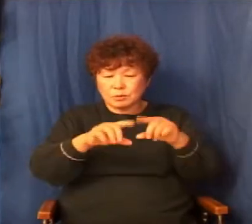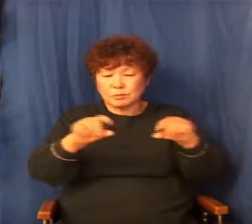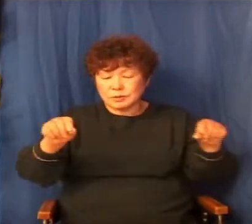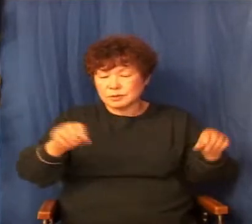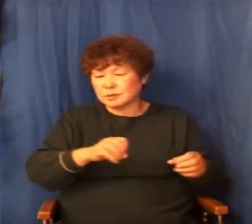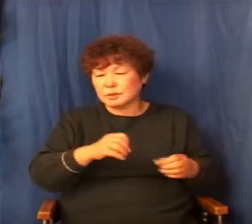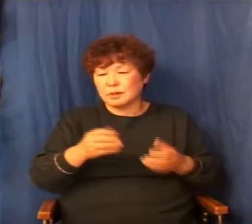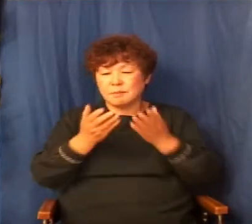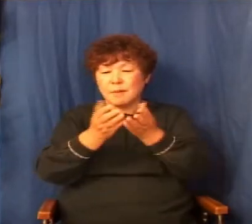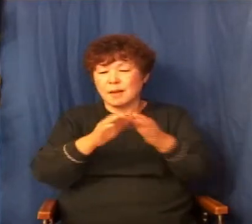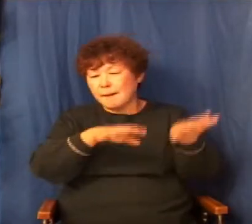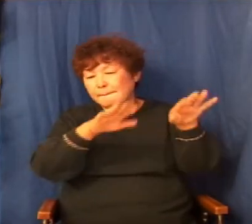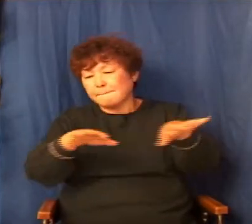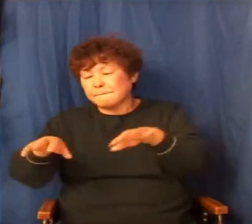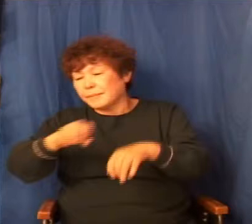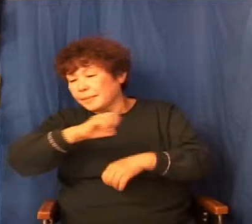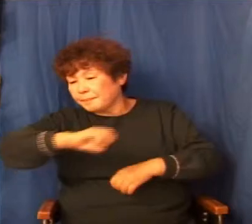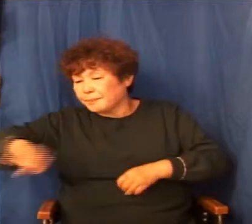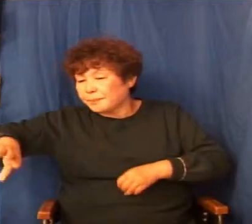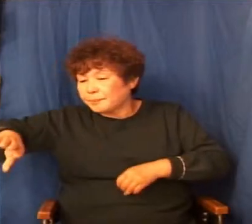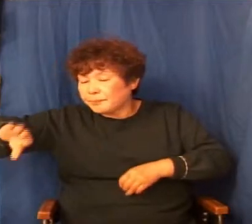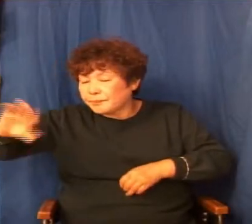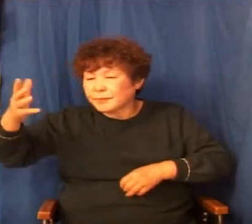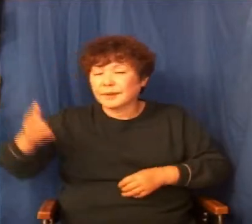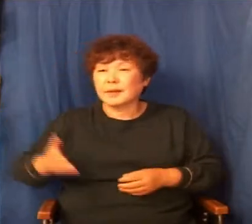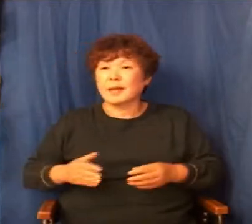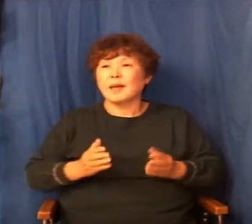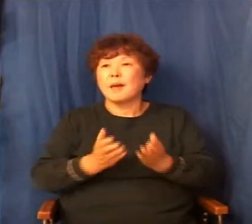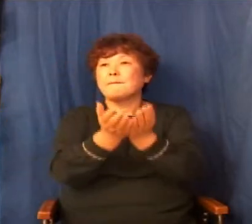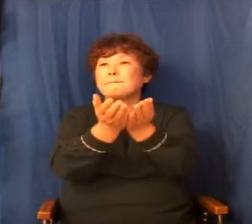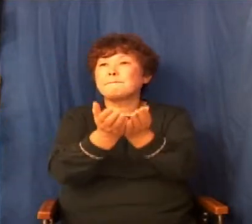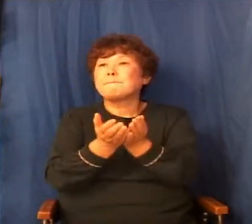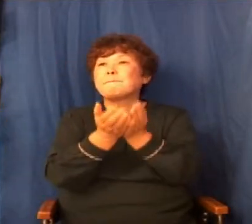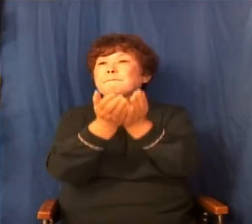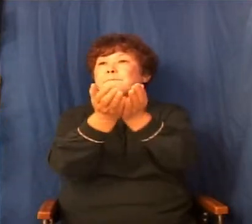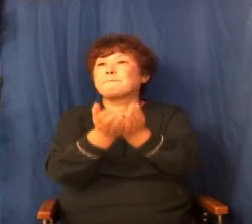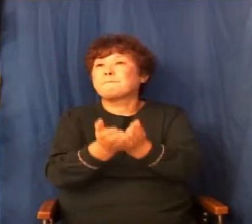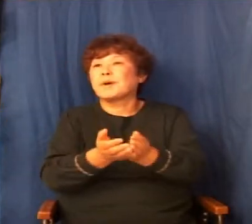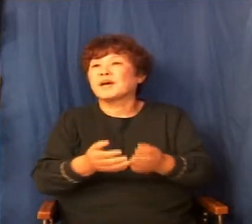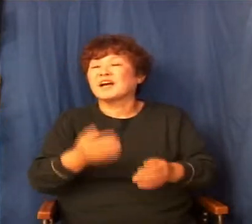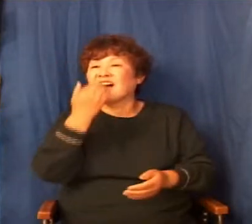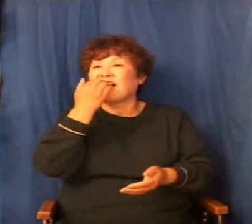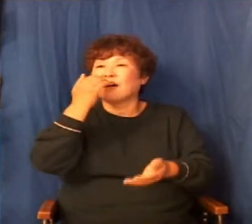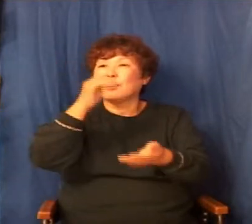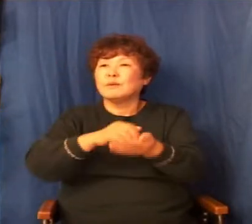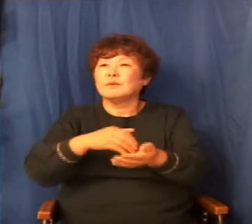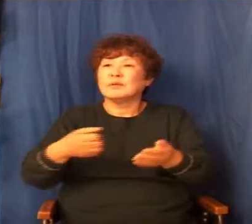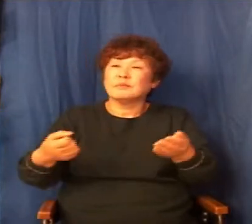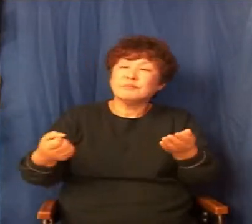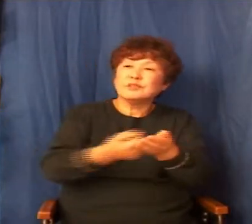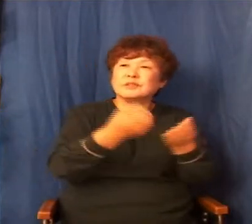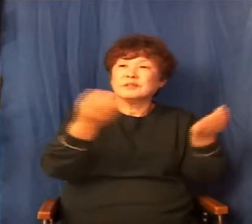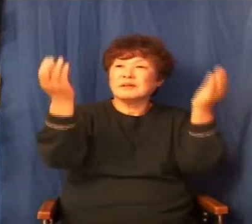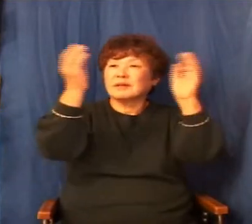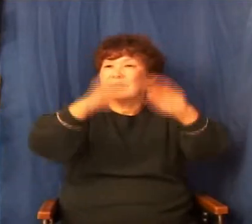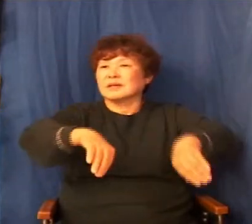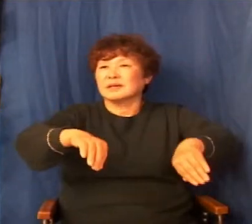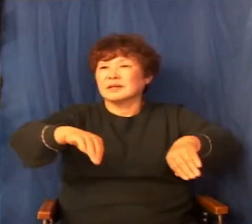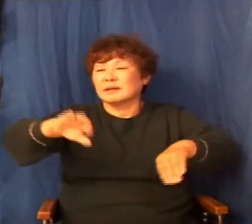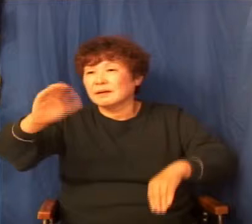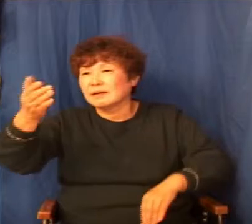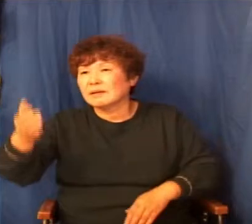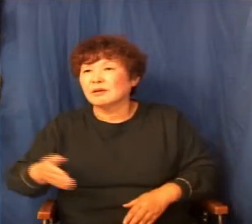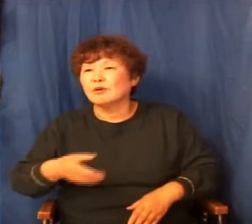그런데 이게 배가 깨져가는 거예요 자꾸 바위 같은데 부딪혀가지고 깨져가요 그러니까